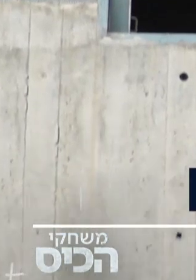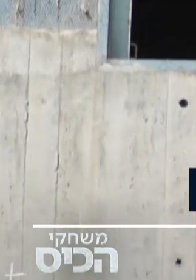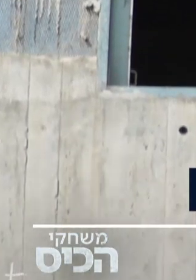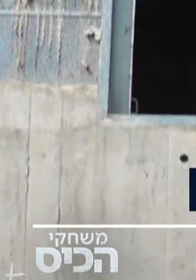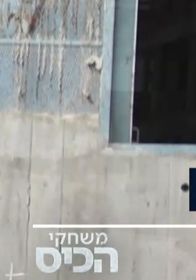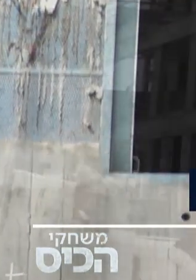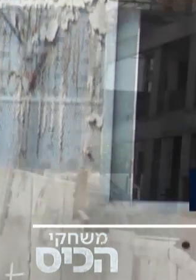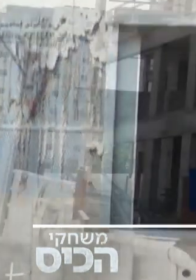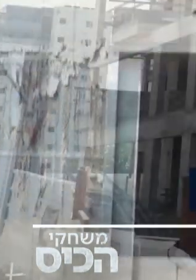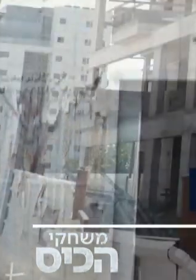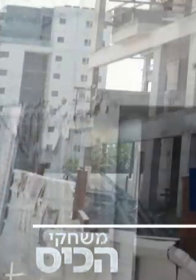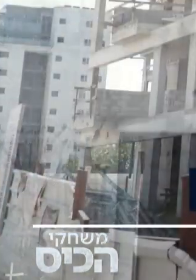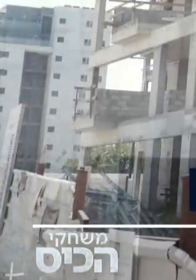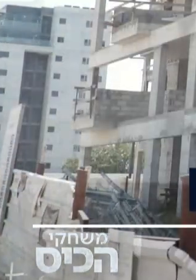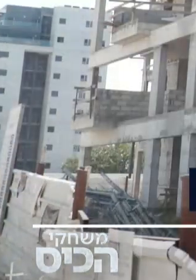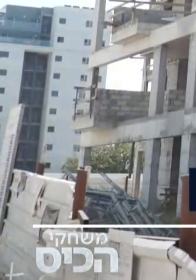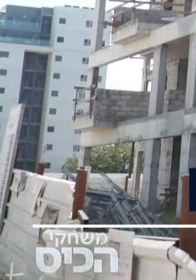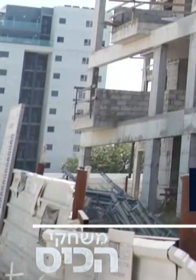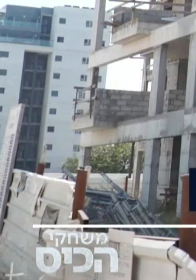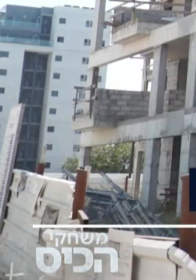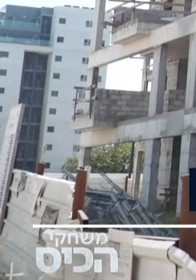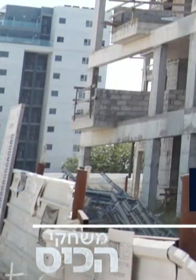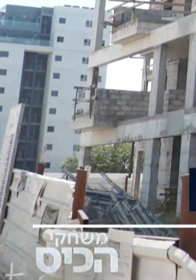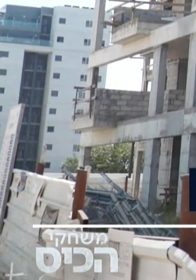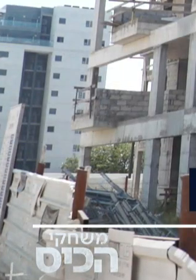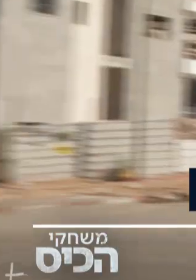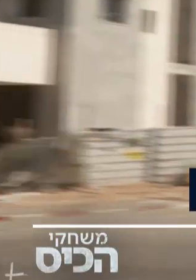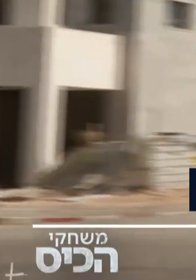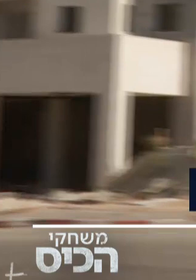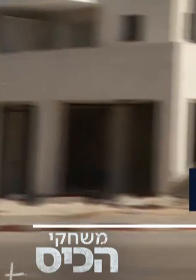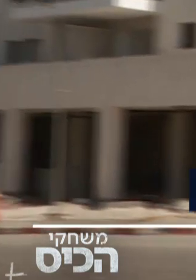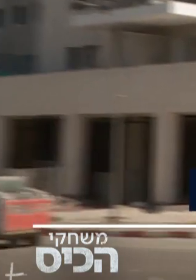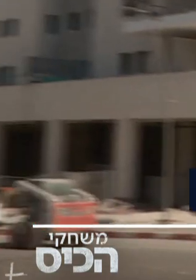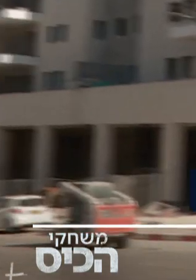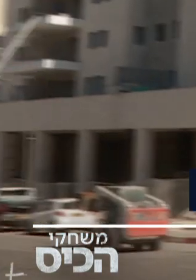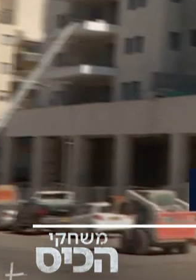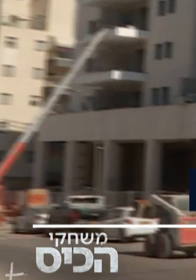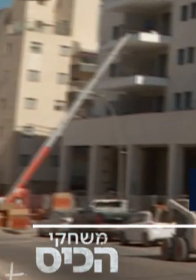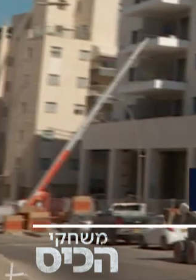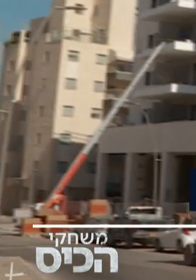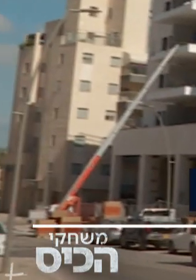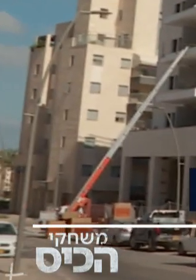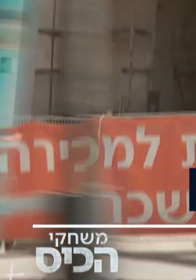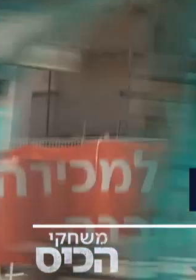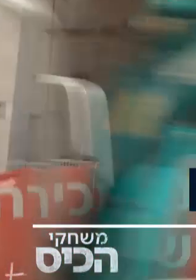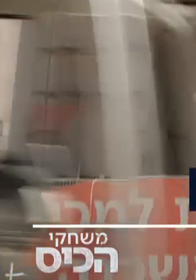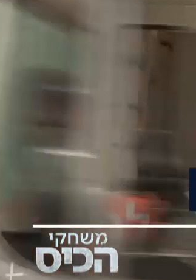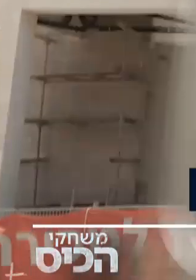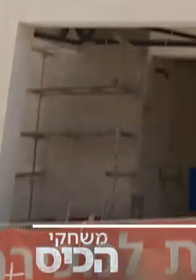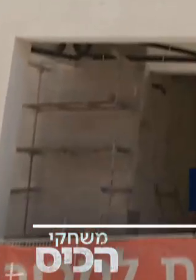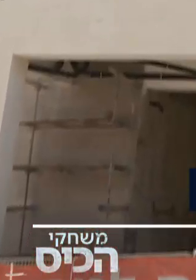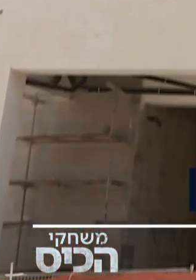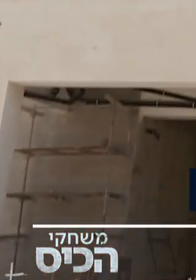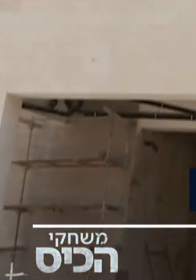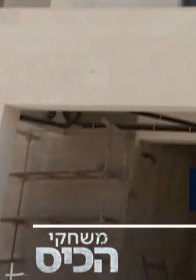החדשות זינקה ברבעון השלישי של השנה ב-19 אחוזים ביחס לרבעון השני, וב-25 אחוזים ביחס